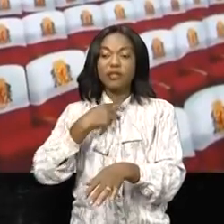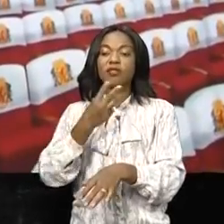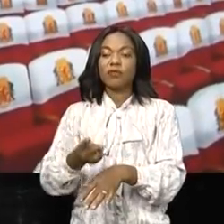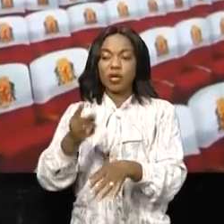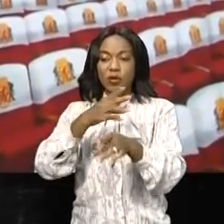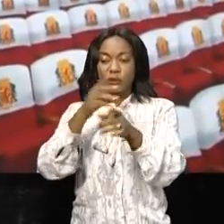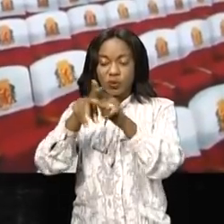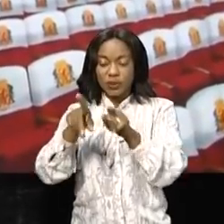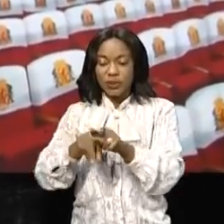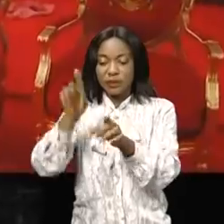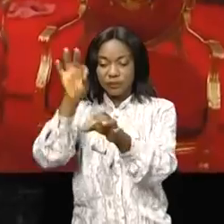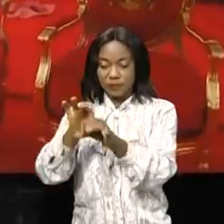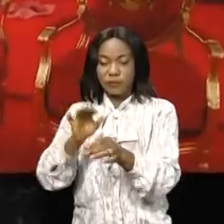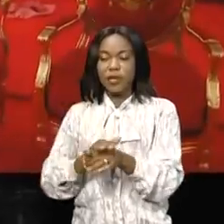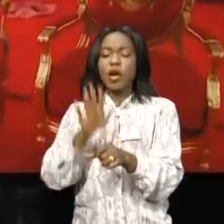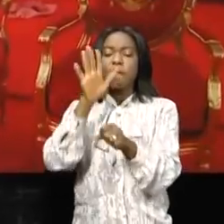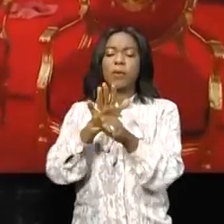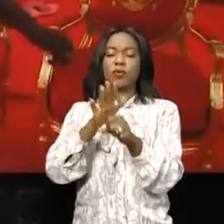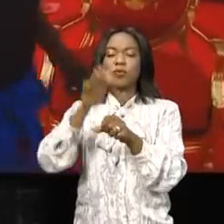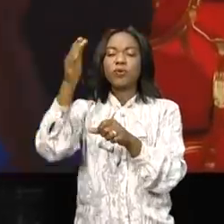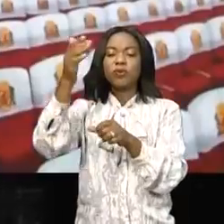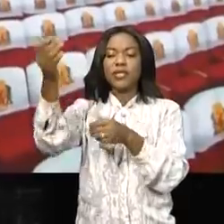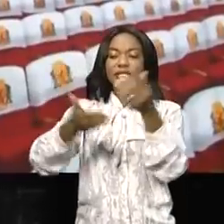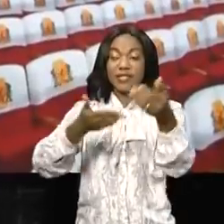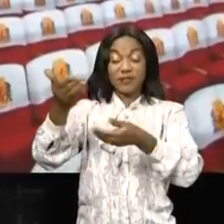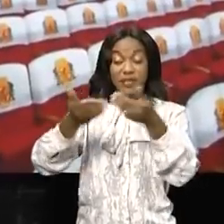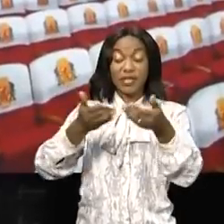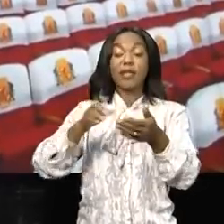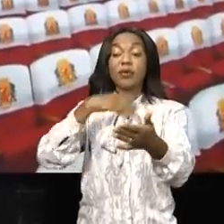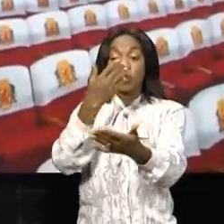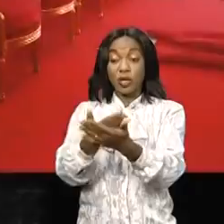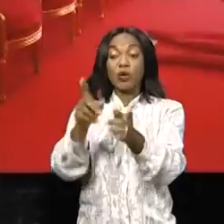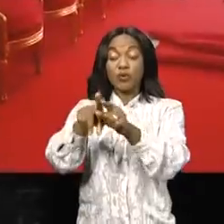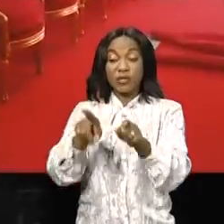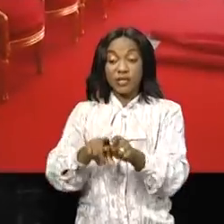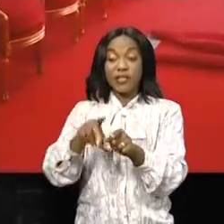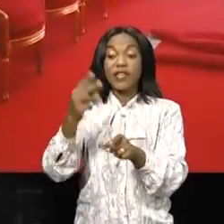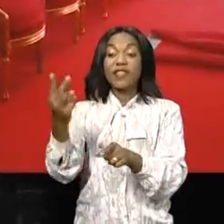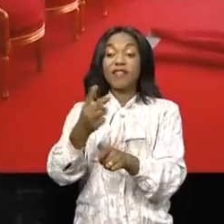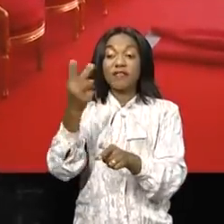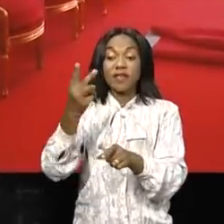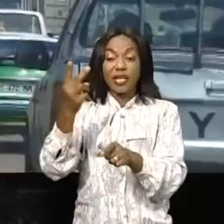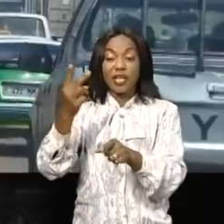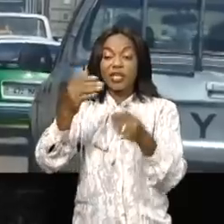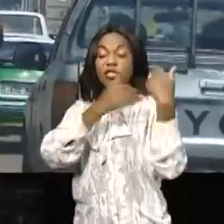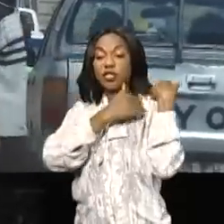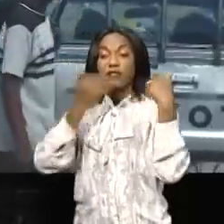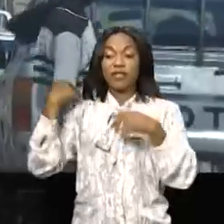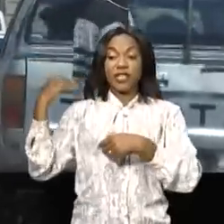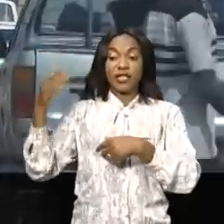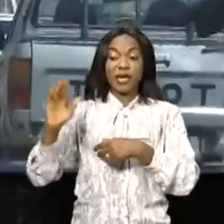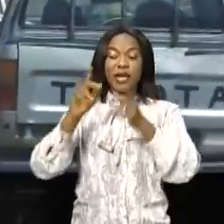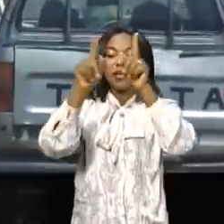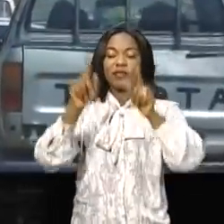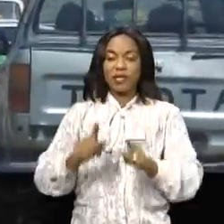universel. Plusieurs invités, parmi lesquels une vingtaine de chefs d'État africains, sont attendus à Brazzaville, a indiqué l